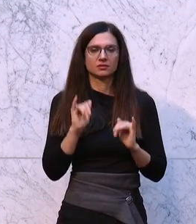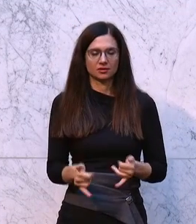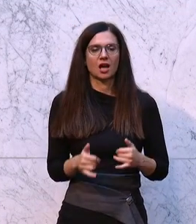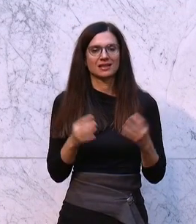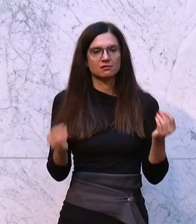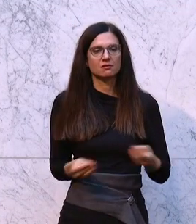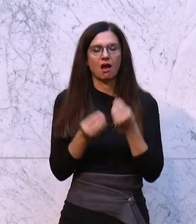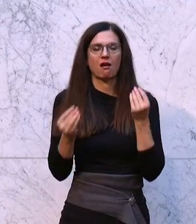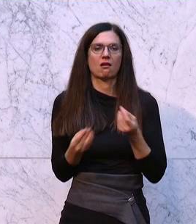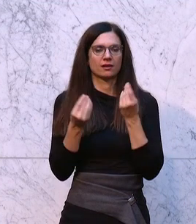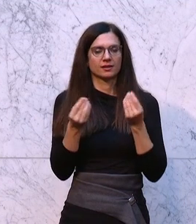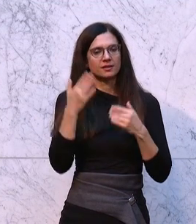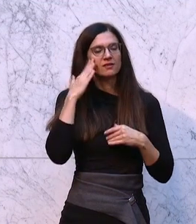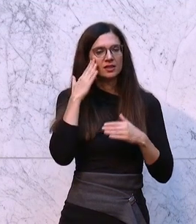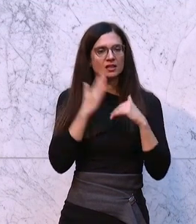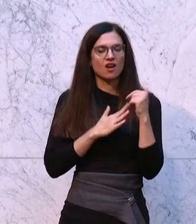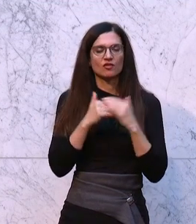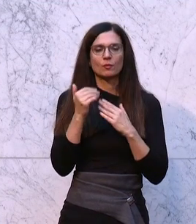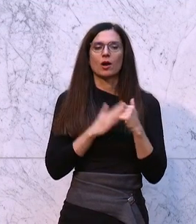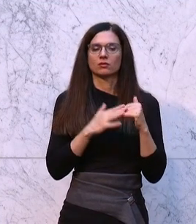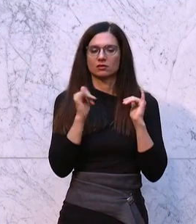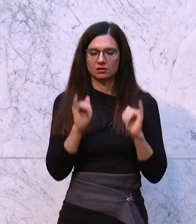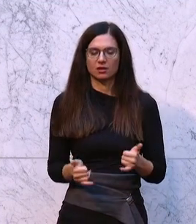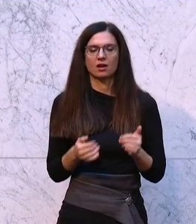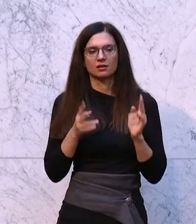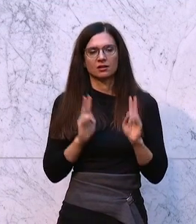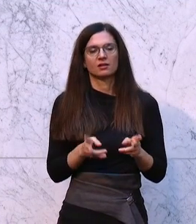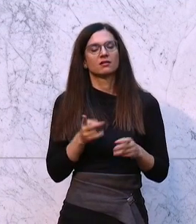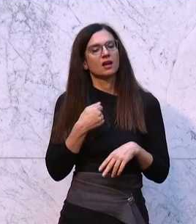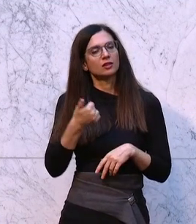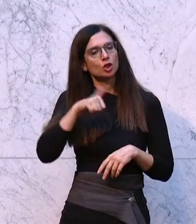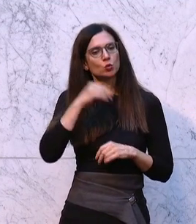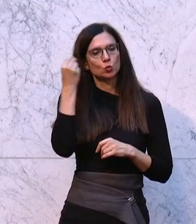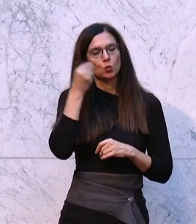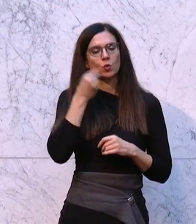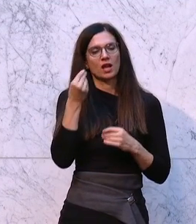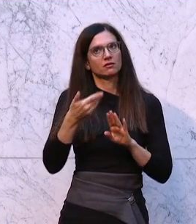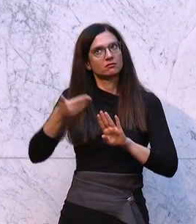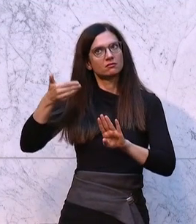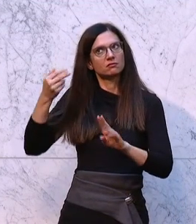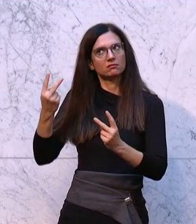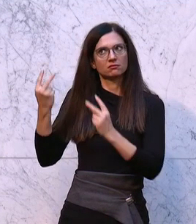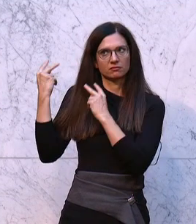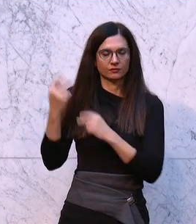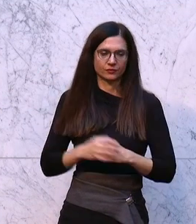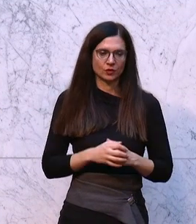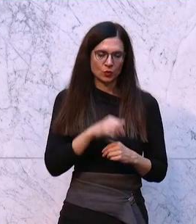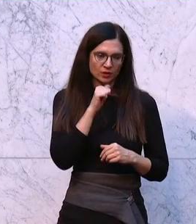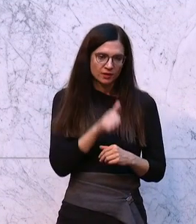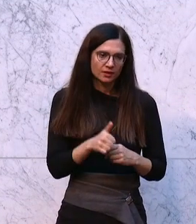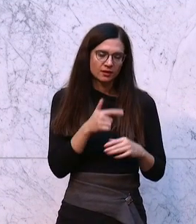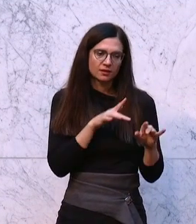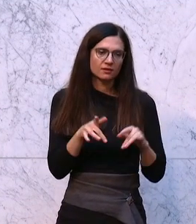dass wir sachliches Wissen haben. Das lässt uns die richtigen Lehren aus der Geschichte ziehen und nicht